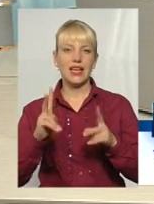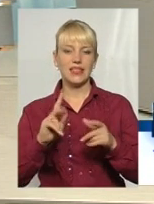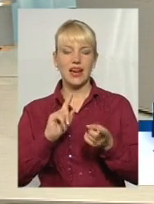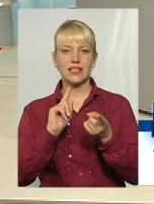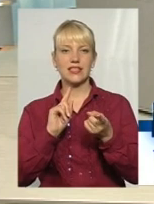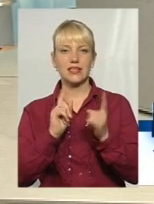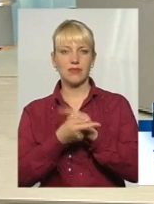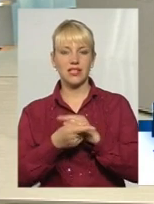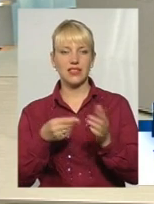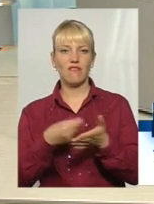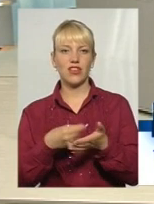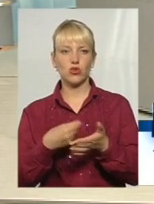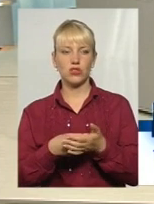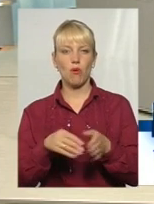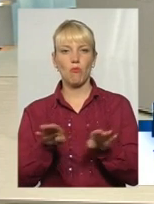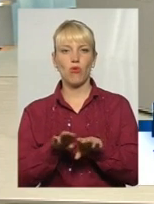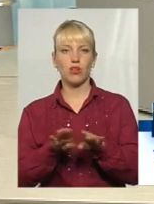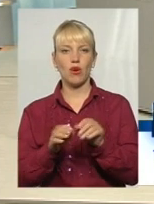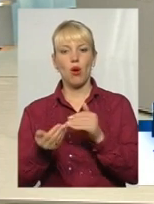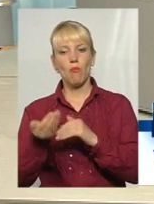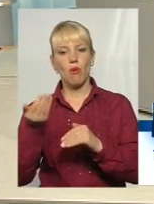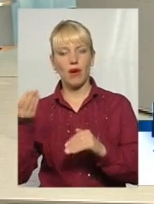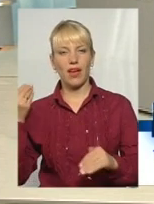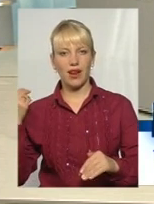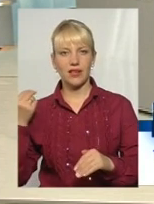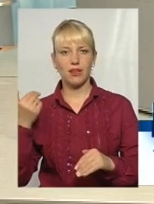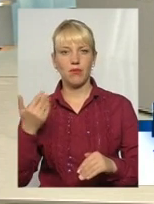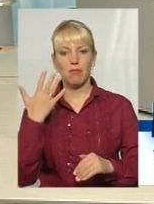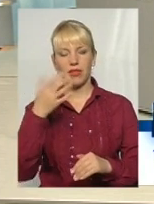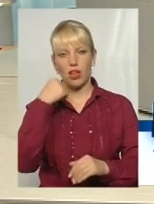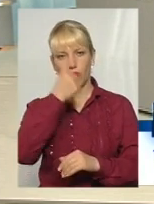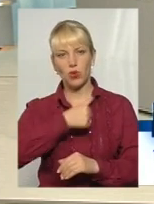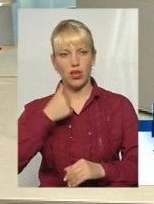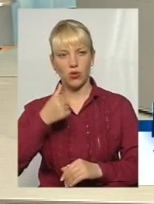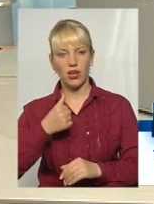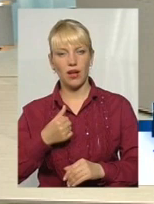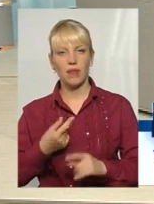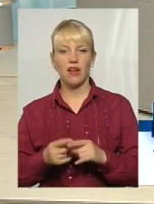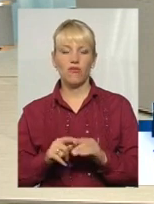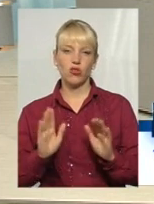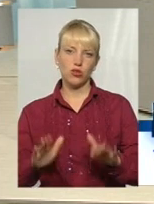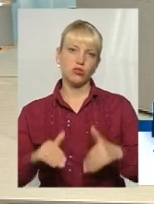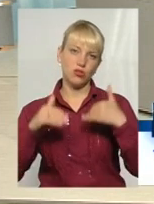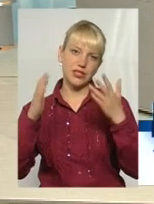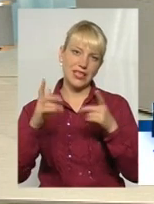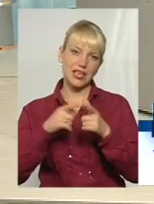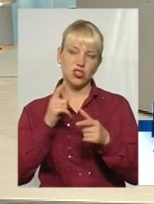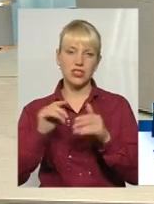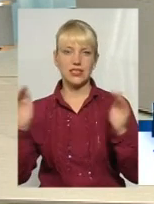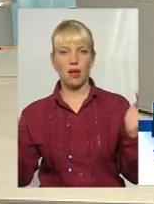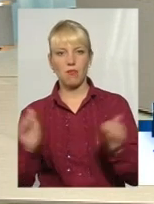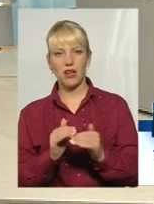фінансування? Порівняно з попередніми, скажімо, підмавками, воно зросте чи зменшиться?